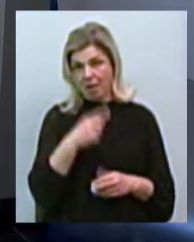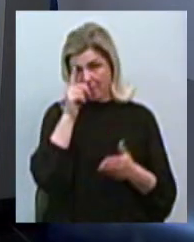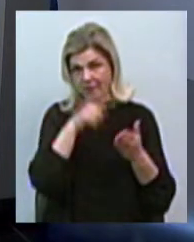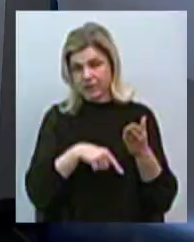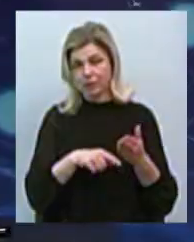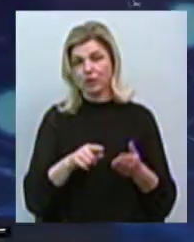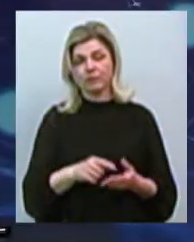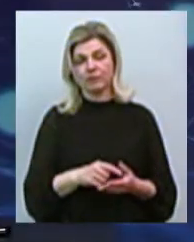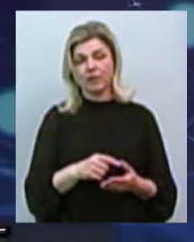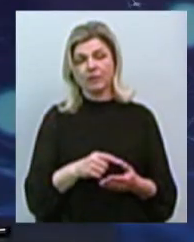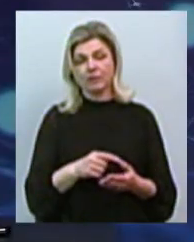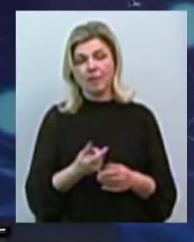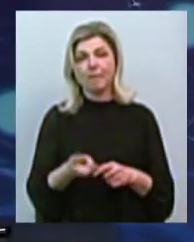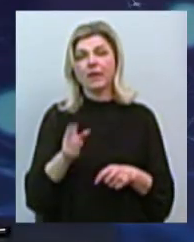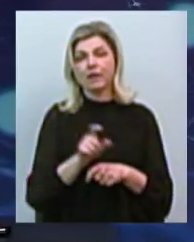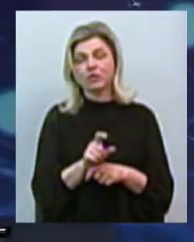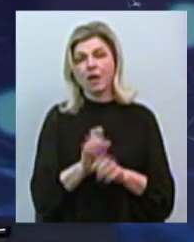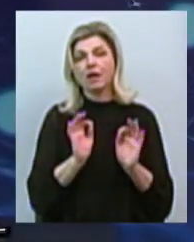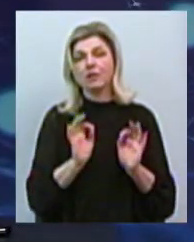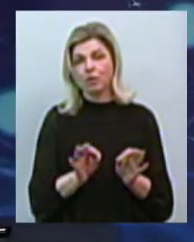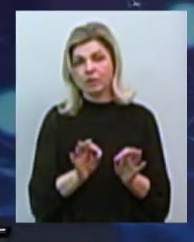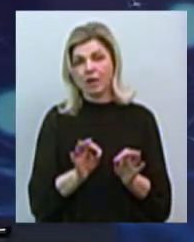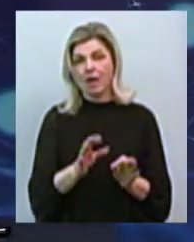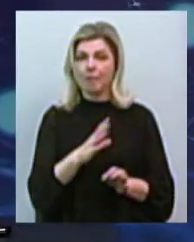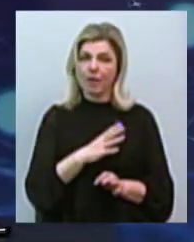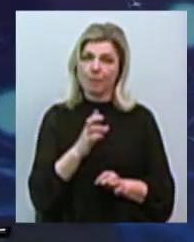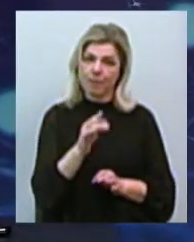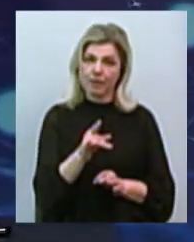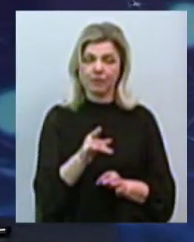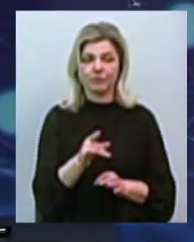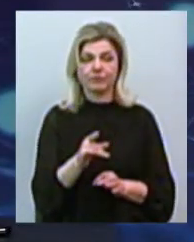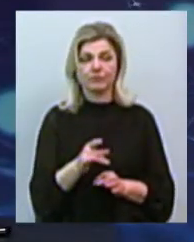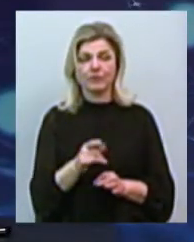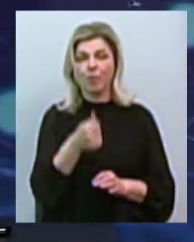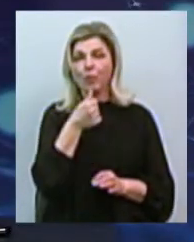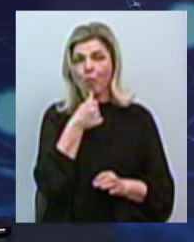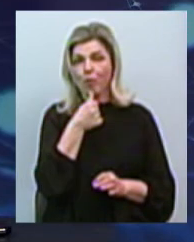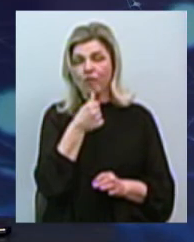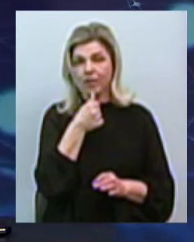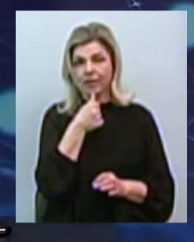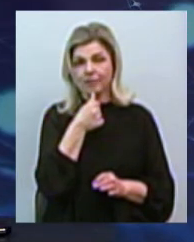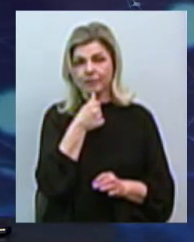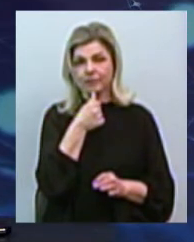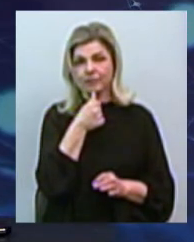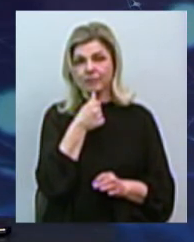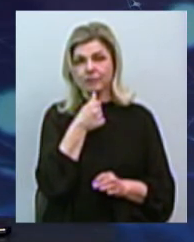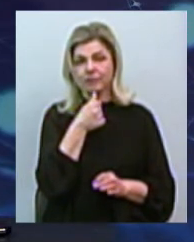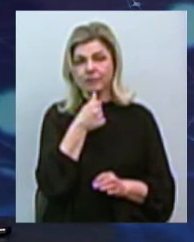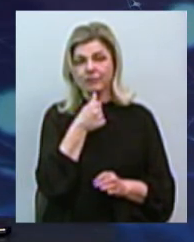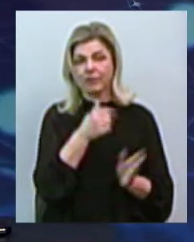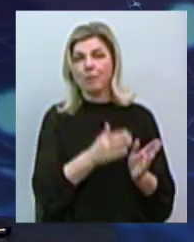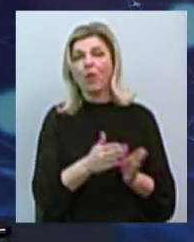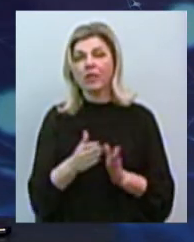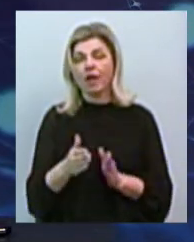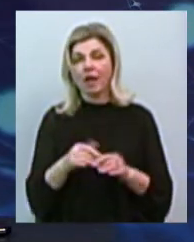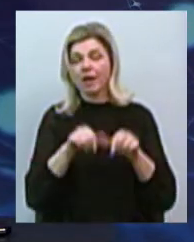що найбільш раціонально було б спробувати модель передачі